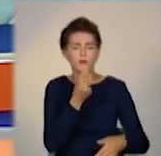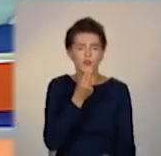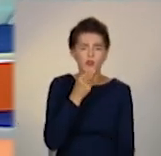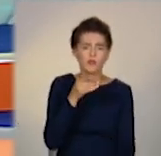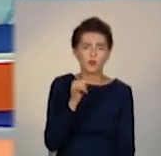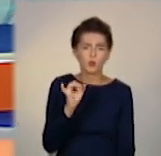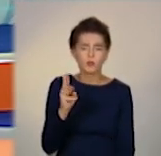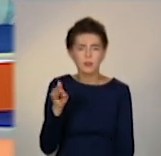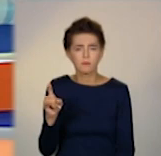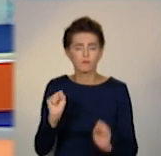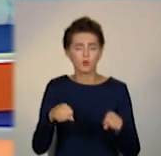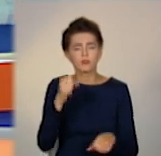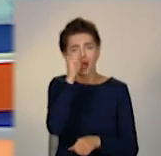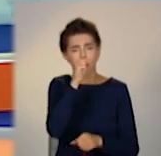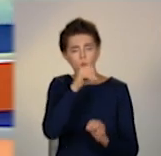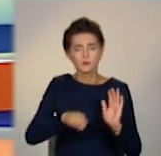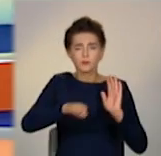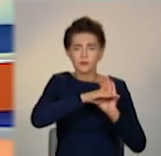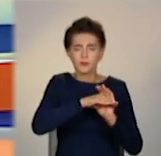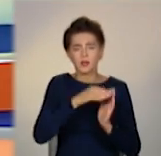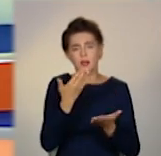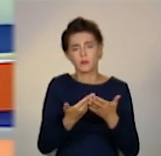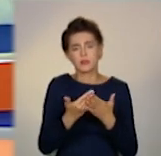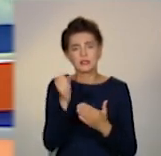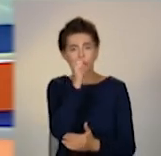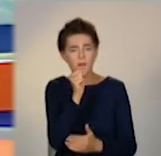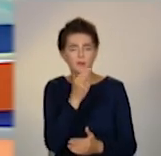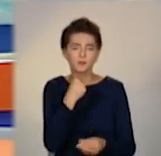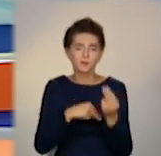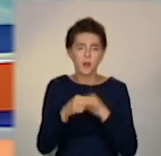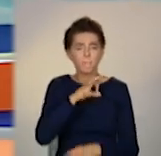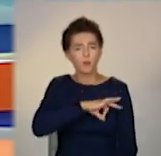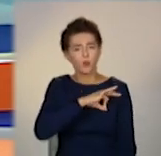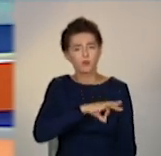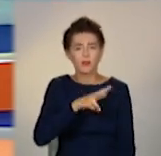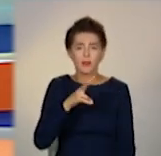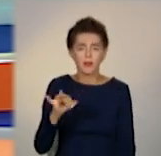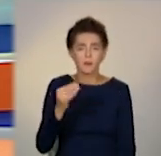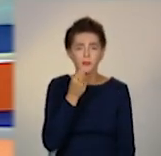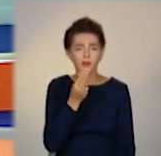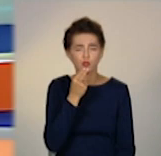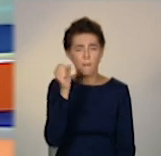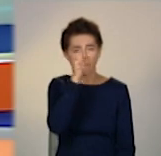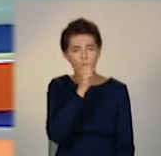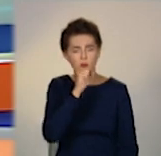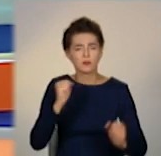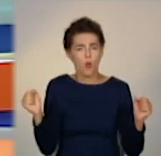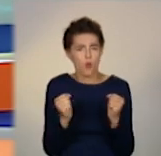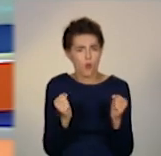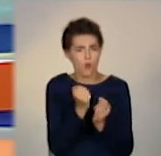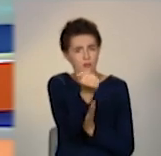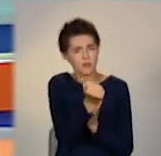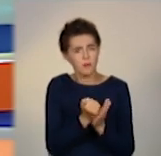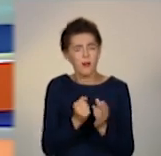заморозити, аби поласувати ними взимку. Та чи корисна їжа із морозилки і як правильно